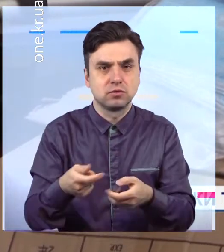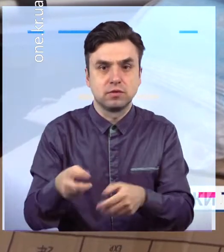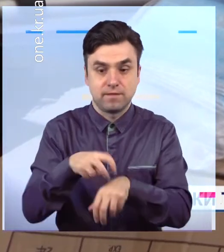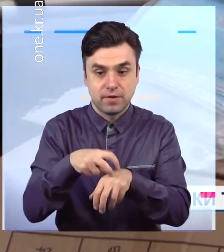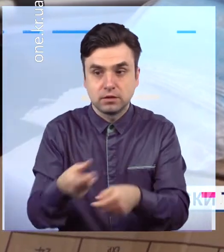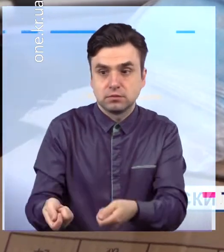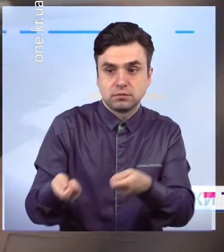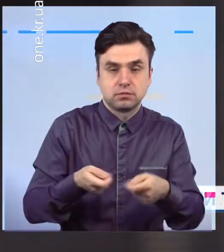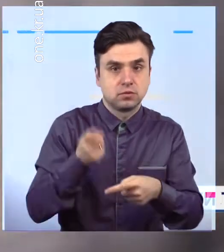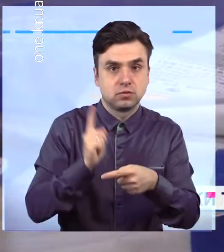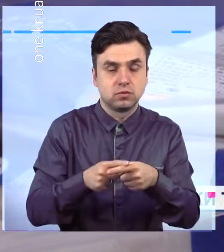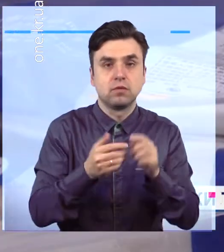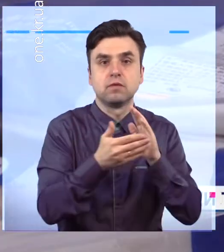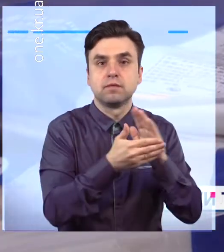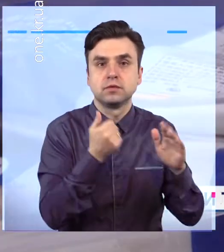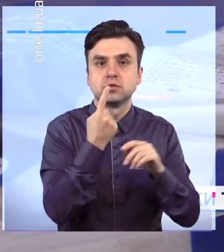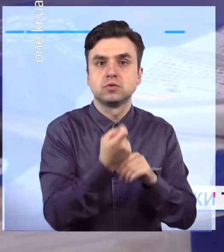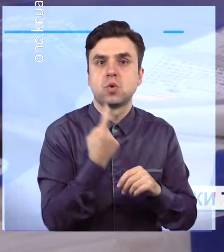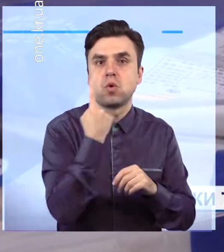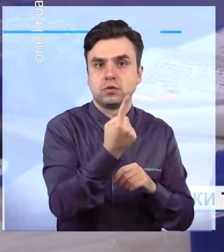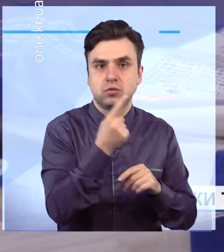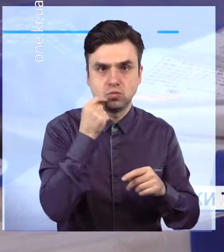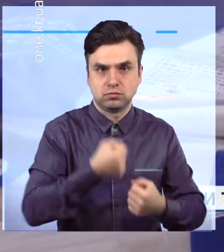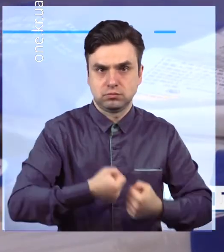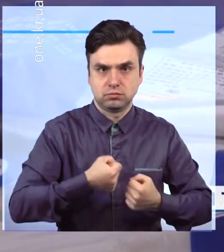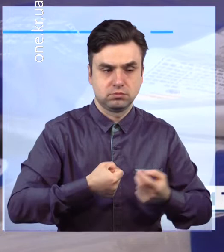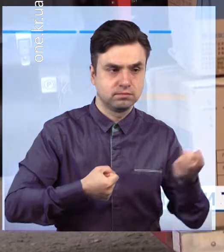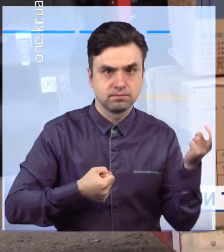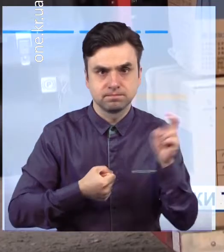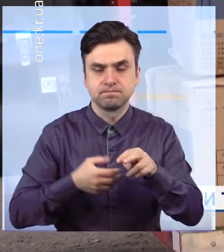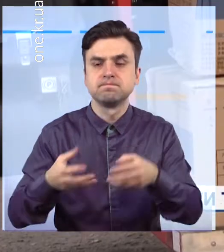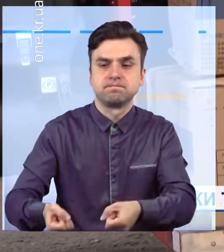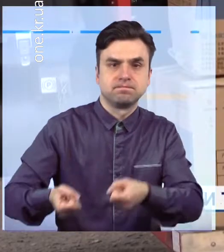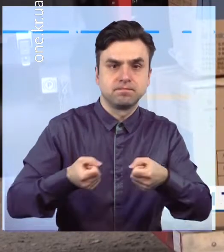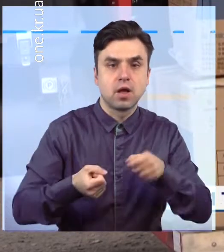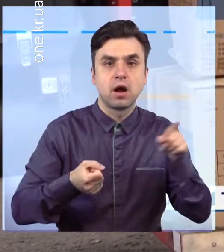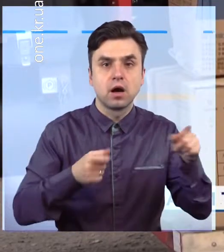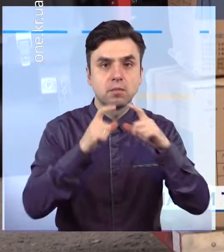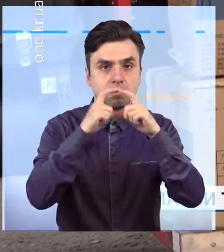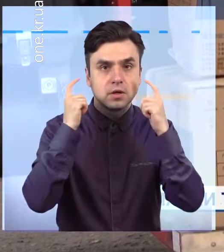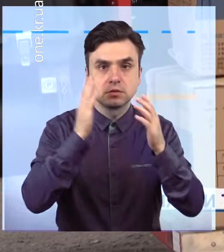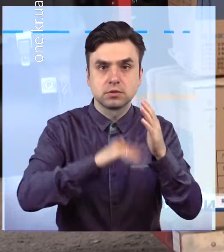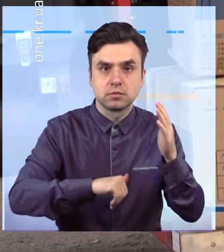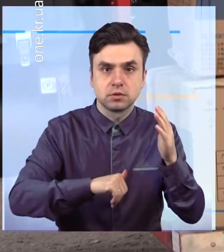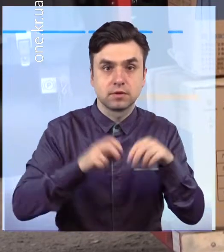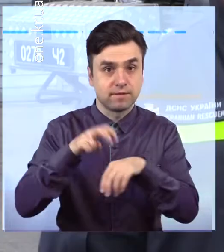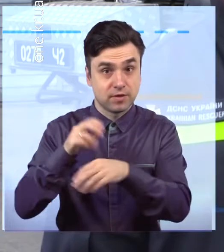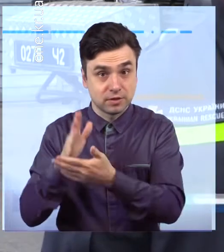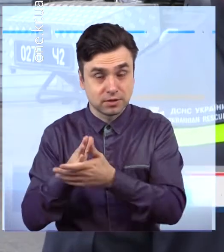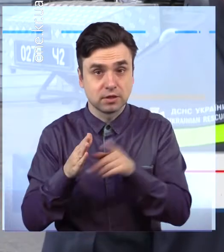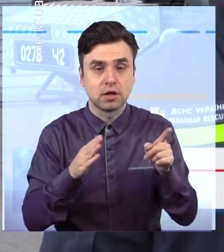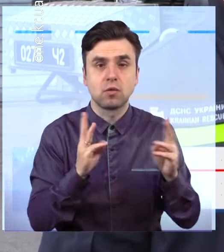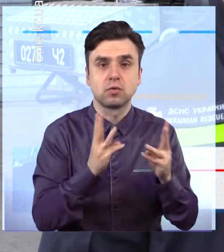коронавірусною інфекцією. Але окрім вогнетривкої амуніції, є брак амуніції медичного захисту. Це питання є нагальним.